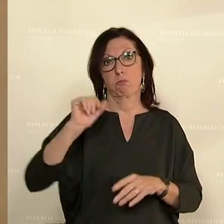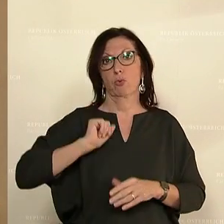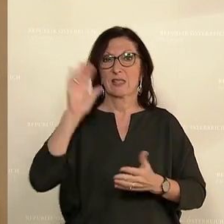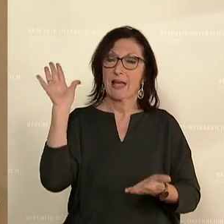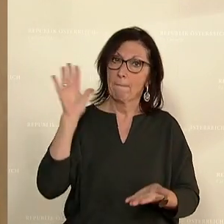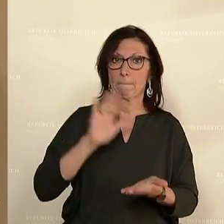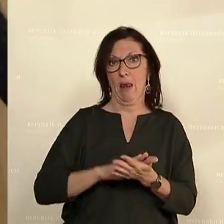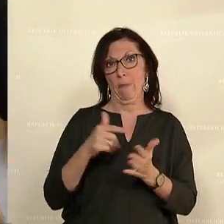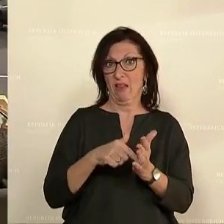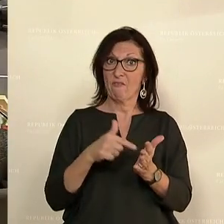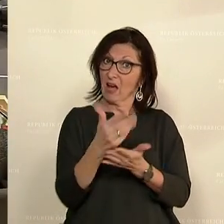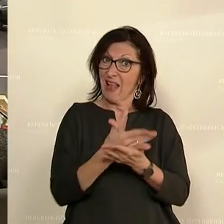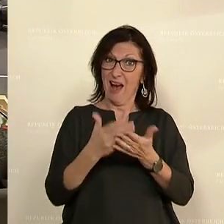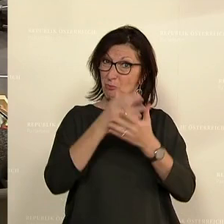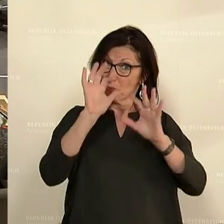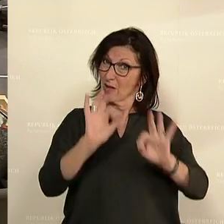und alles Gute.